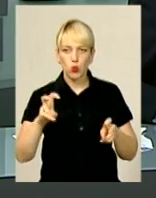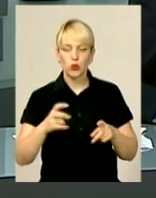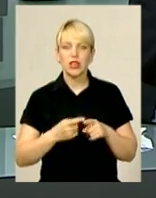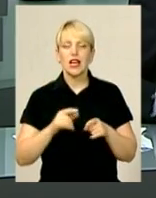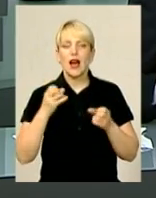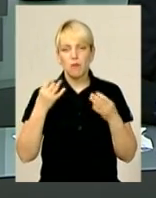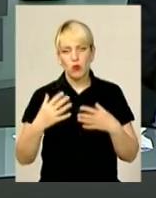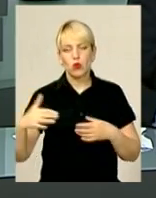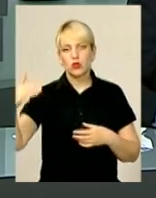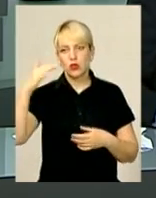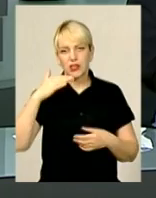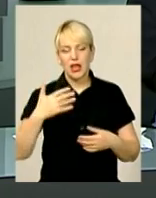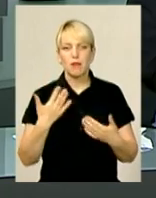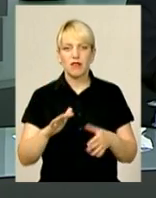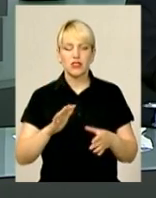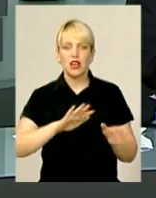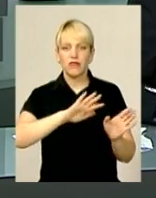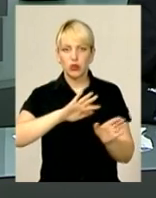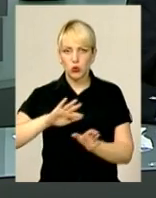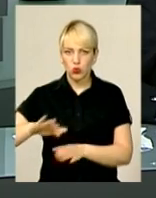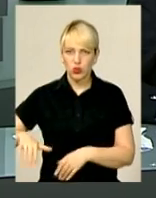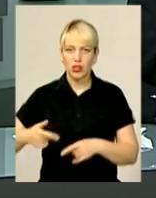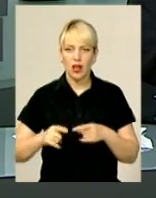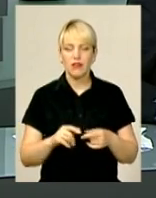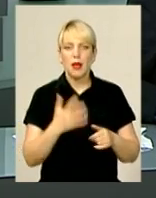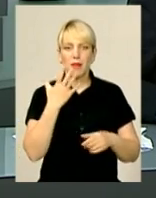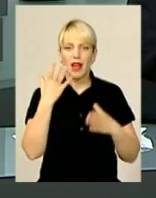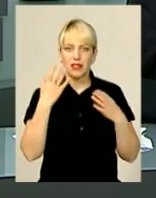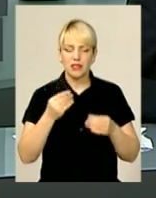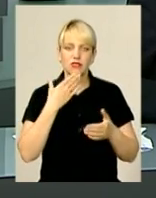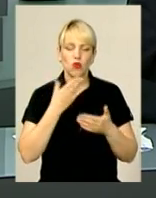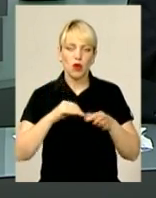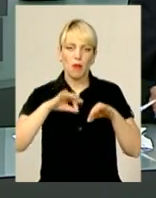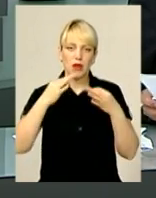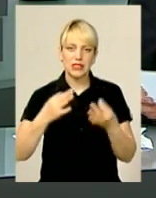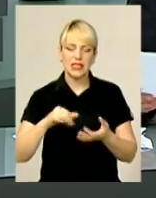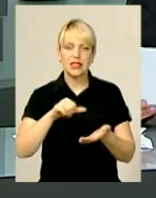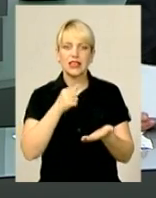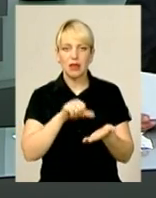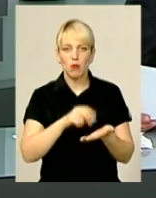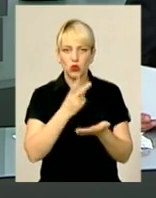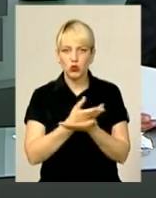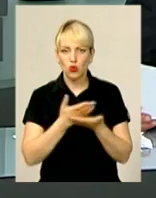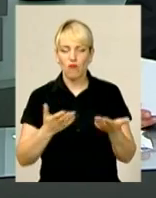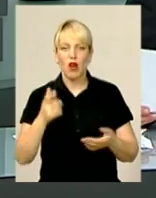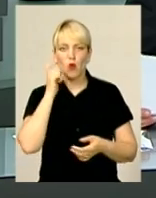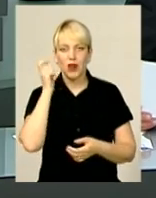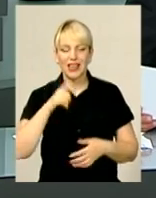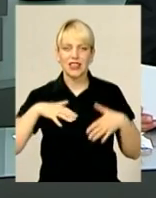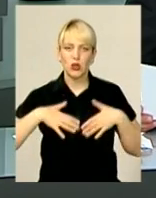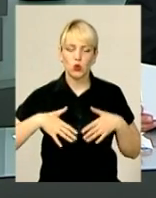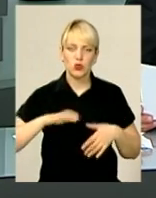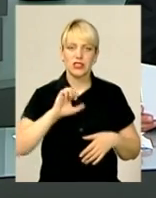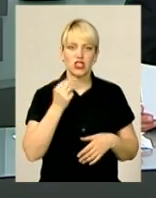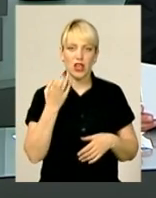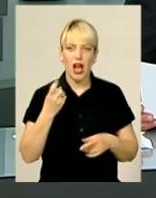підмостках «Просто неба від Лунау». Протягом п'яти днів своє мистецтво демонстрували актори з України, Грузії, США, а «Кудою»